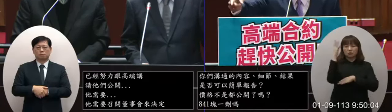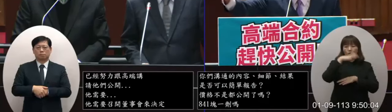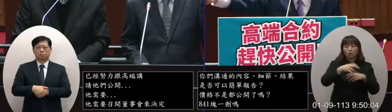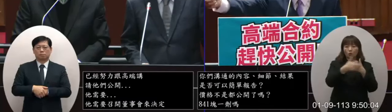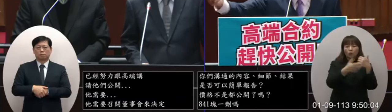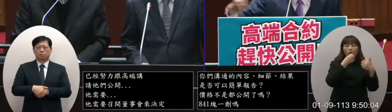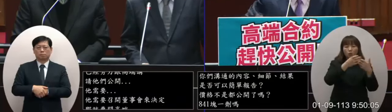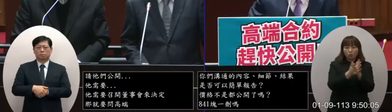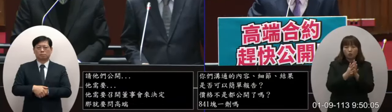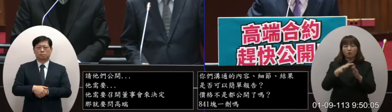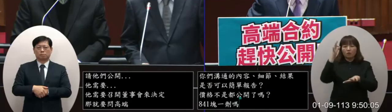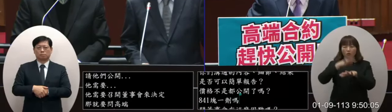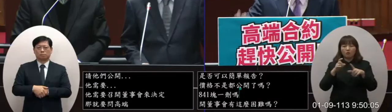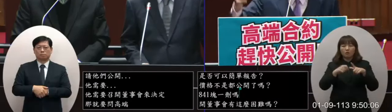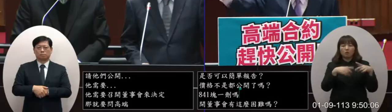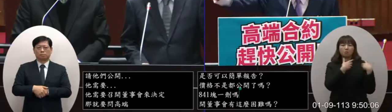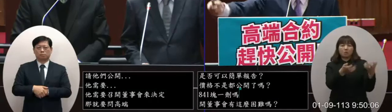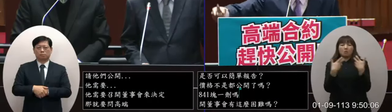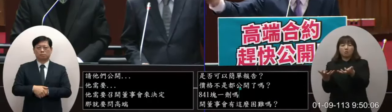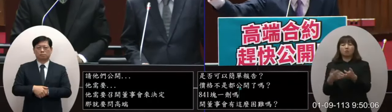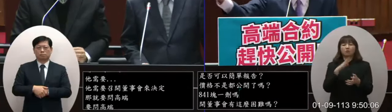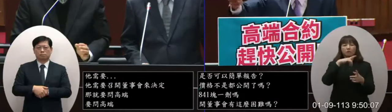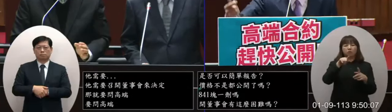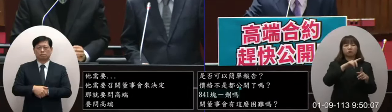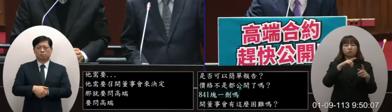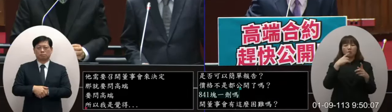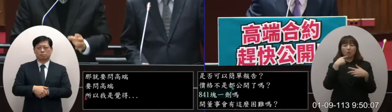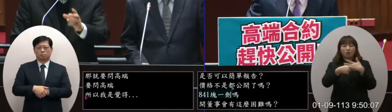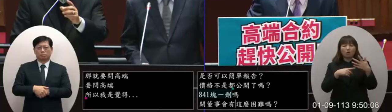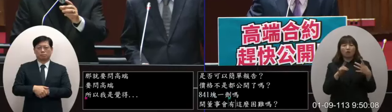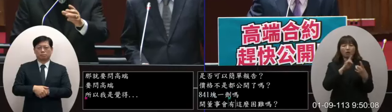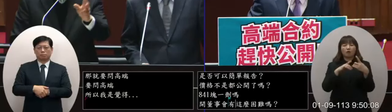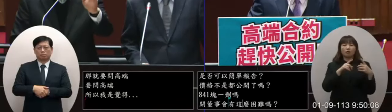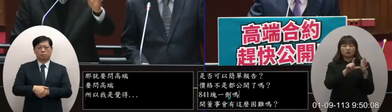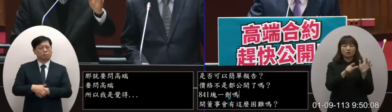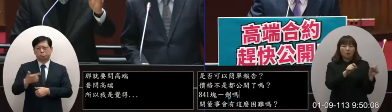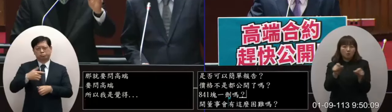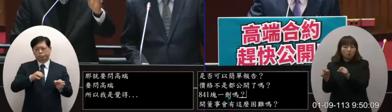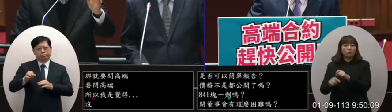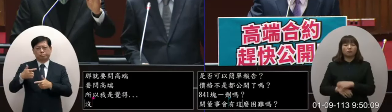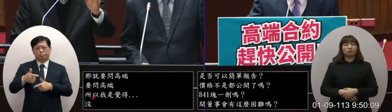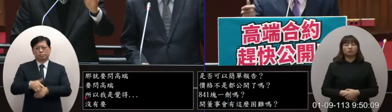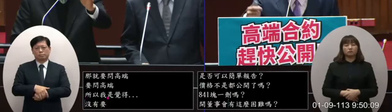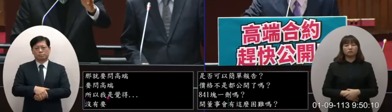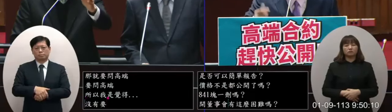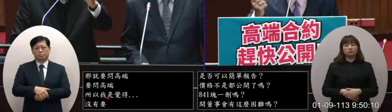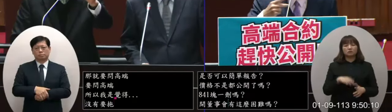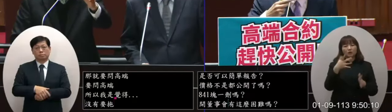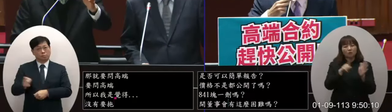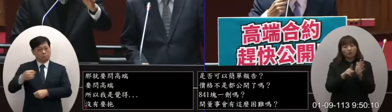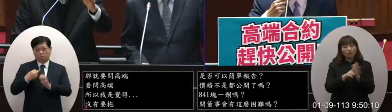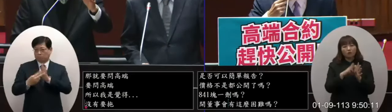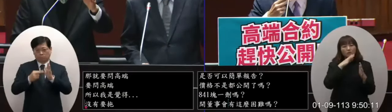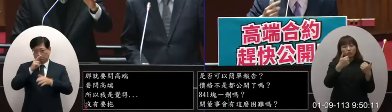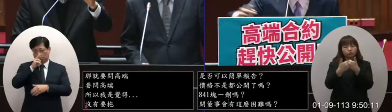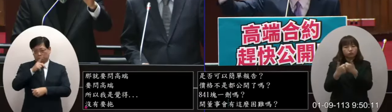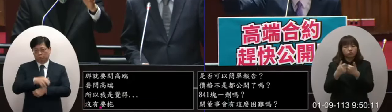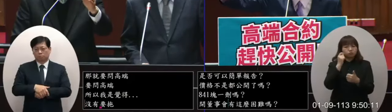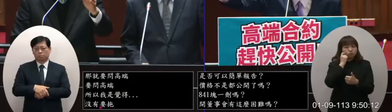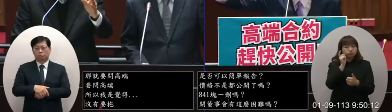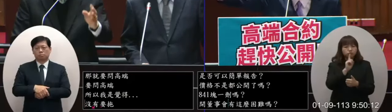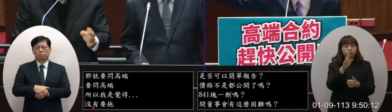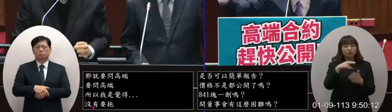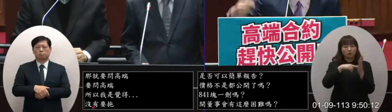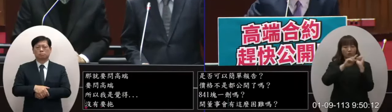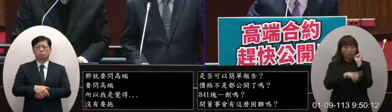院衛福部高端大家在互相甩鍋雙面手法嘛拖過去嘛沒有要拖什麼時候開董事會這麼困